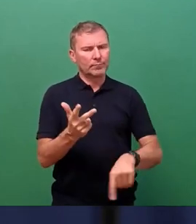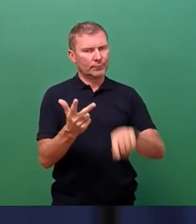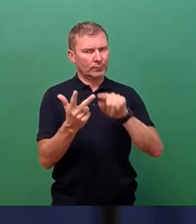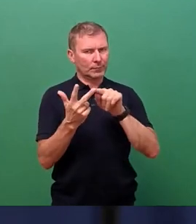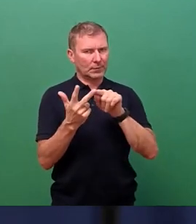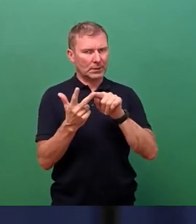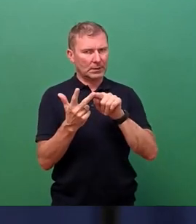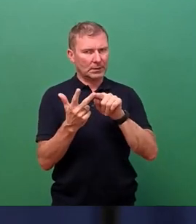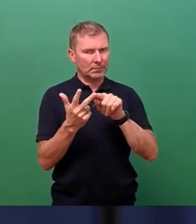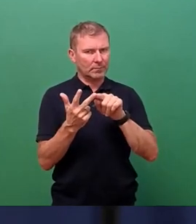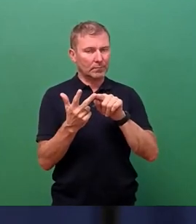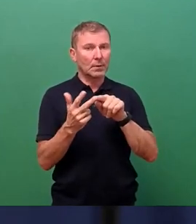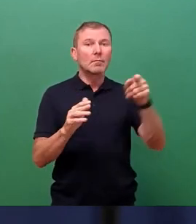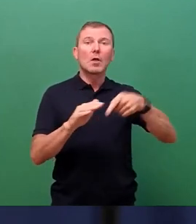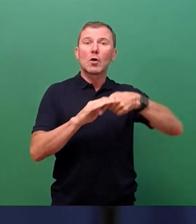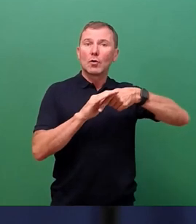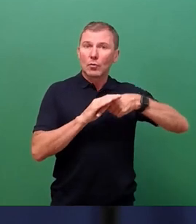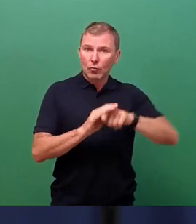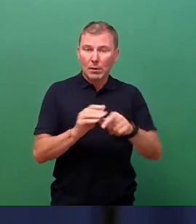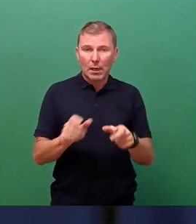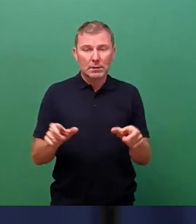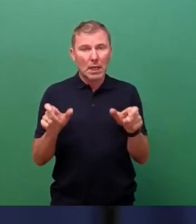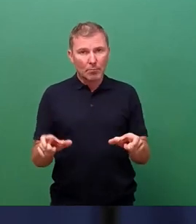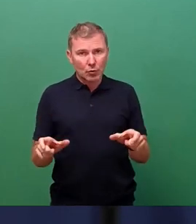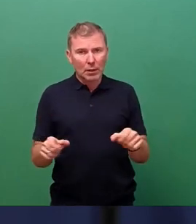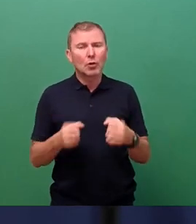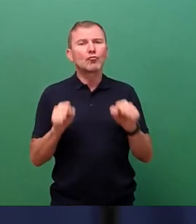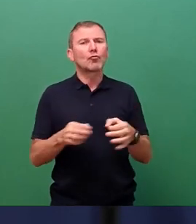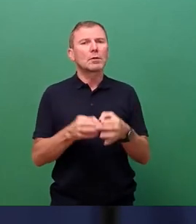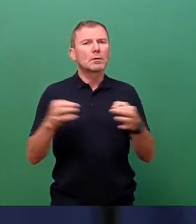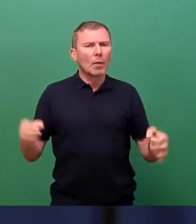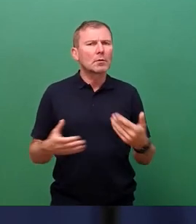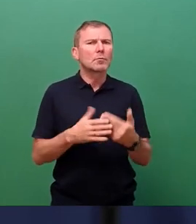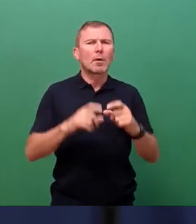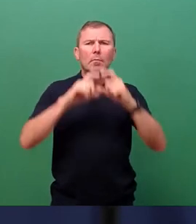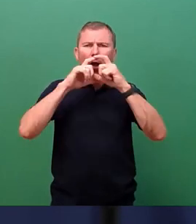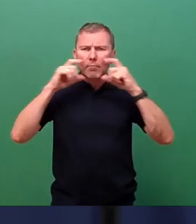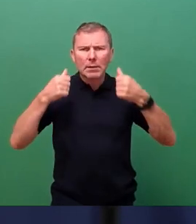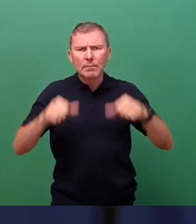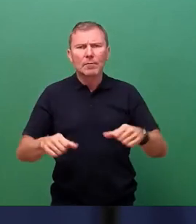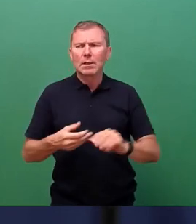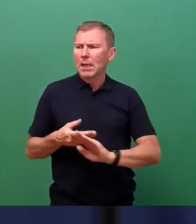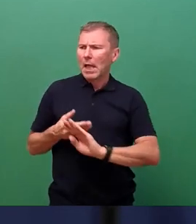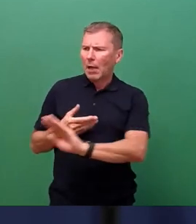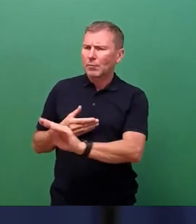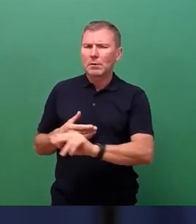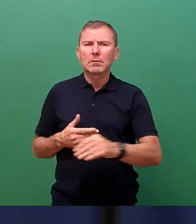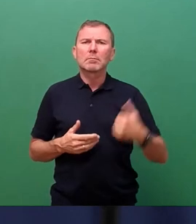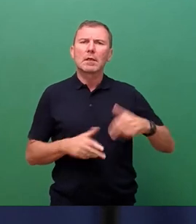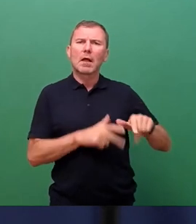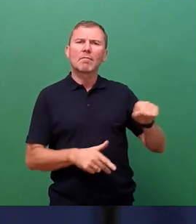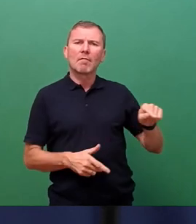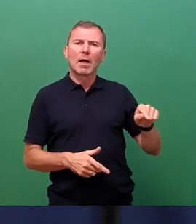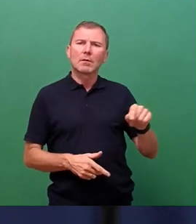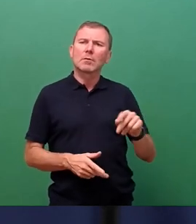Zugangsbeschränkungen und Schutzmaßnahmen, zum Beispiel Maskenpflicht, Abstände, werden seitens der Verwaltung als notwendig erachtet?